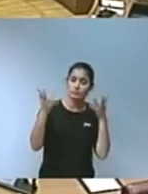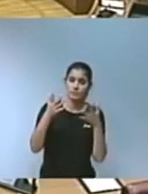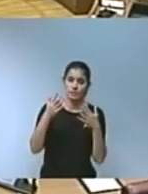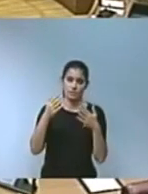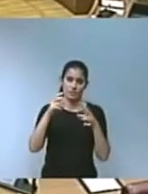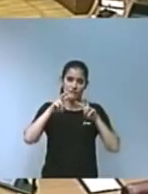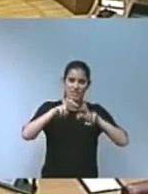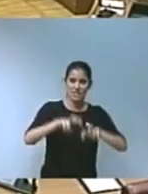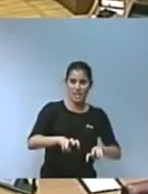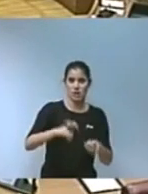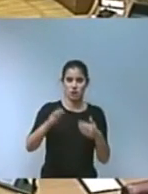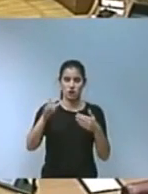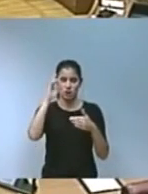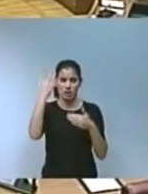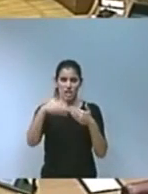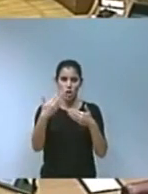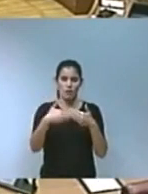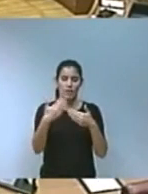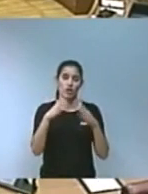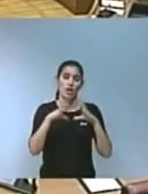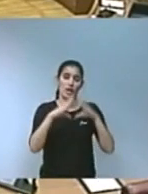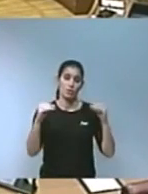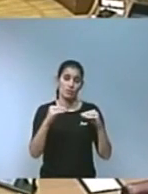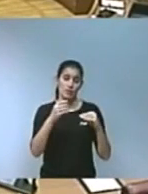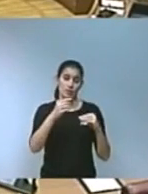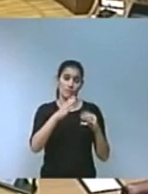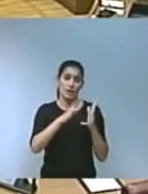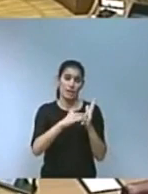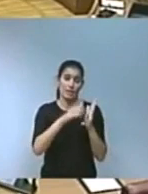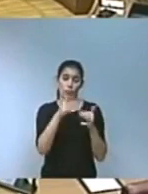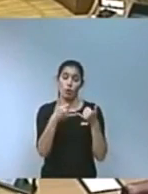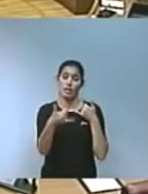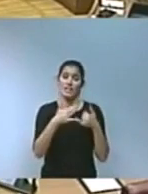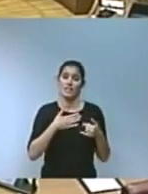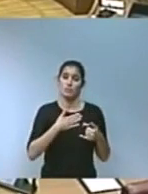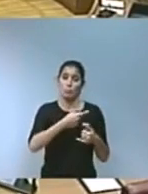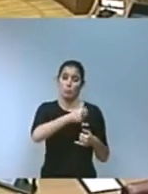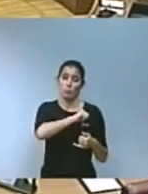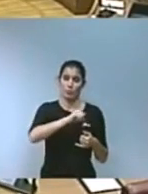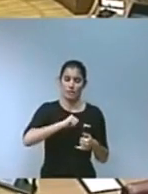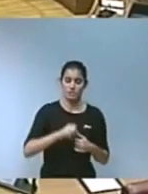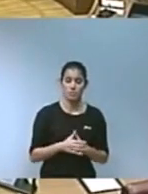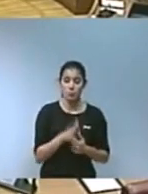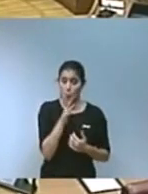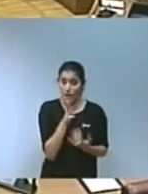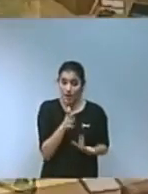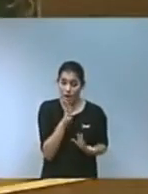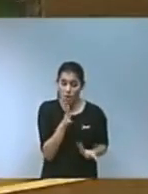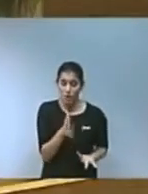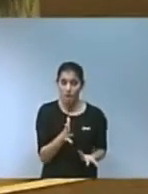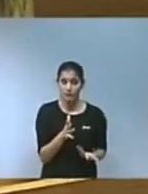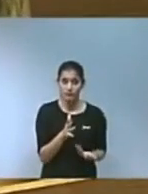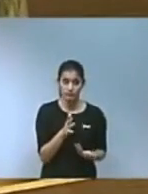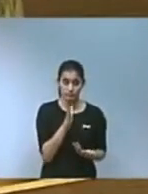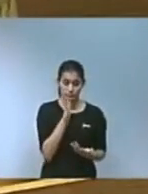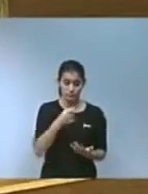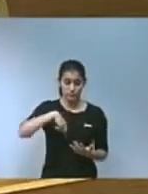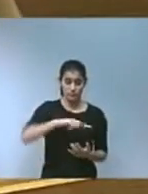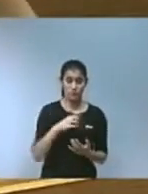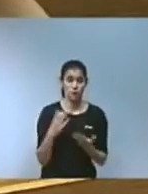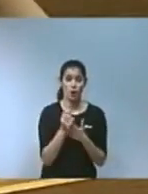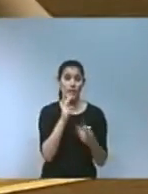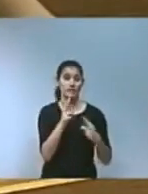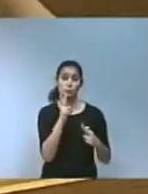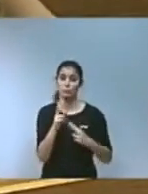amb les universitats valencianes amb línies pròpies perquè ara de fet no tenim totes les respostes a tots